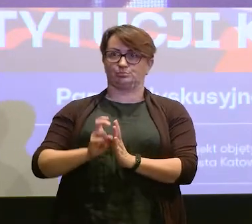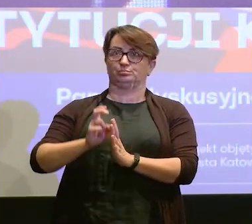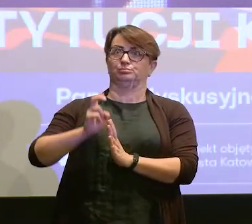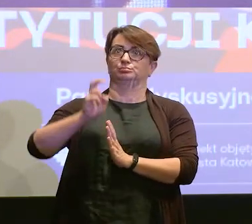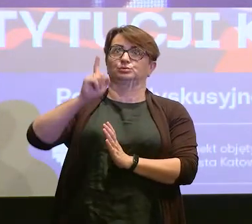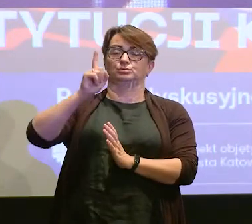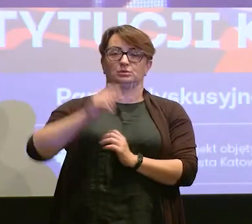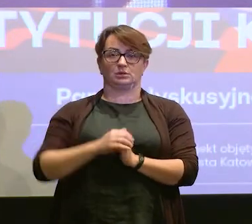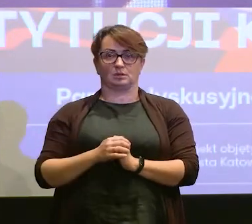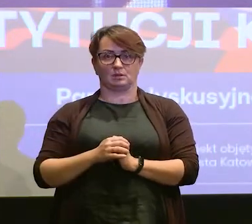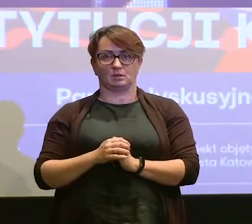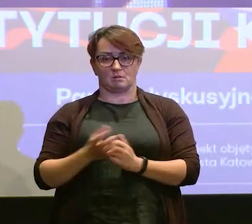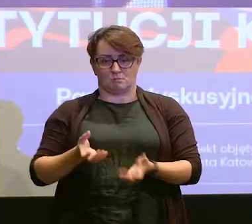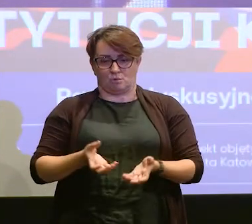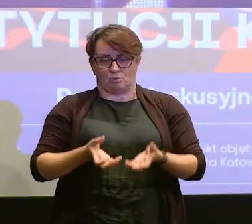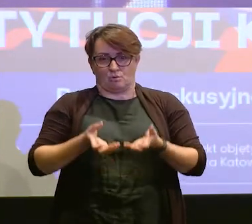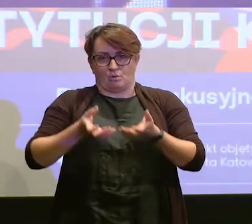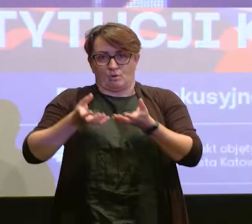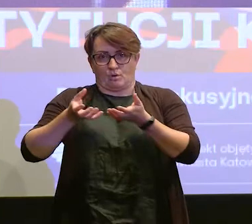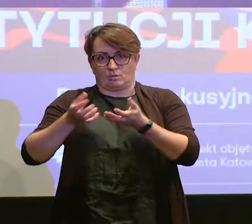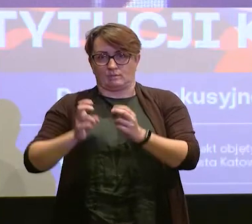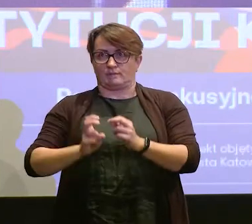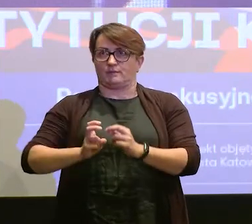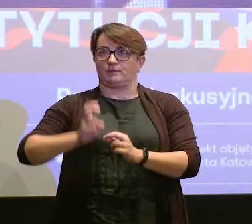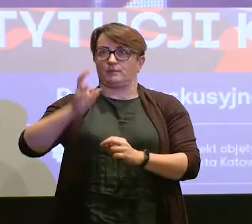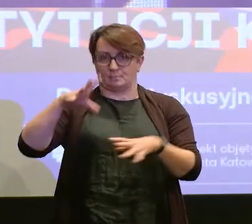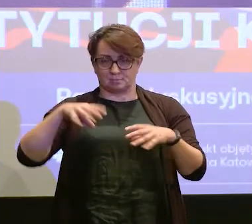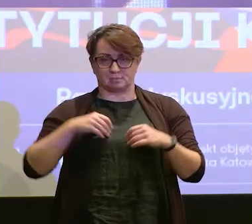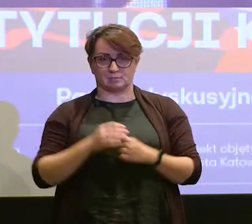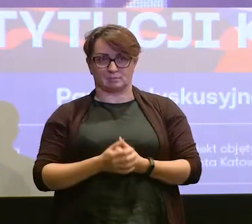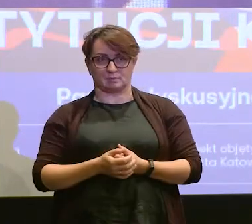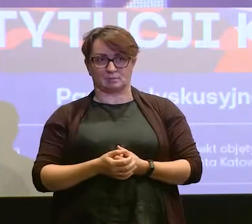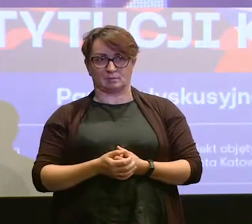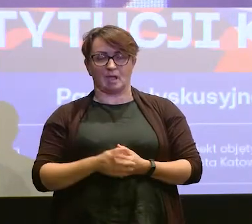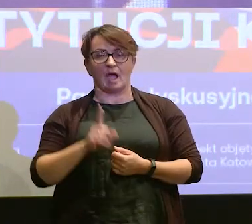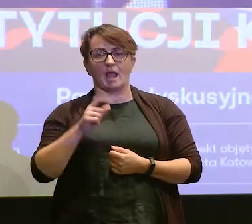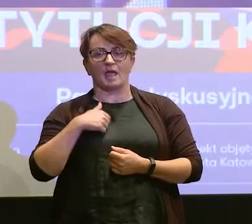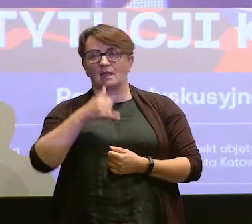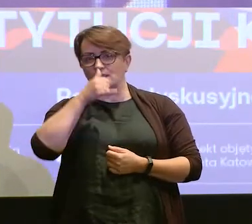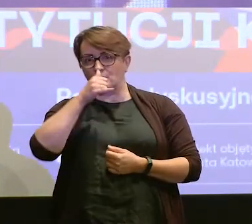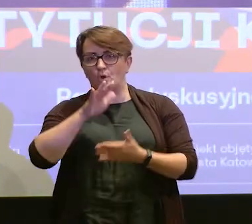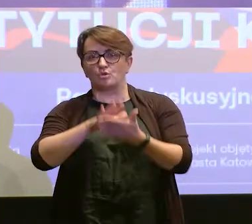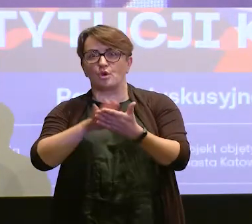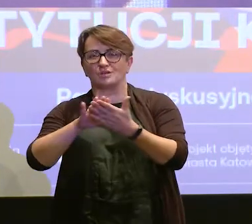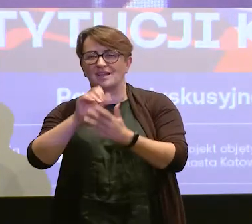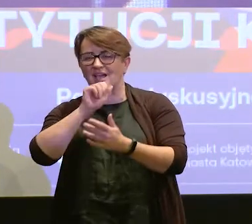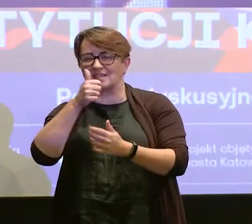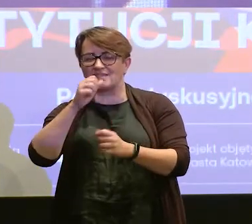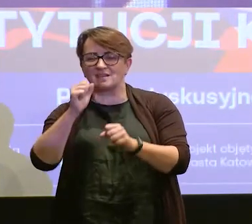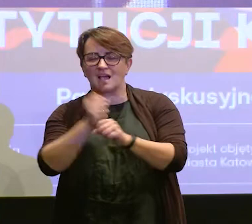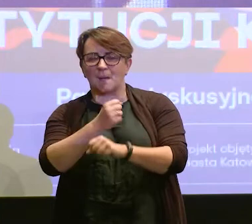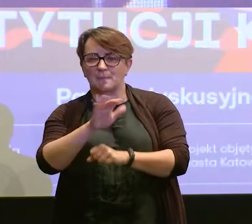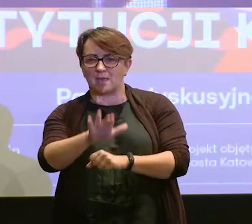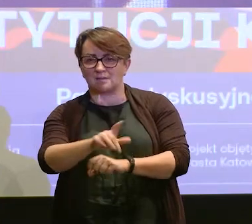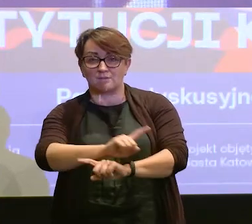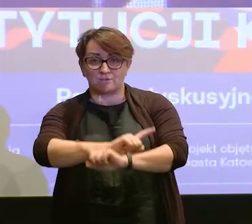I tam był podnośnik i dało się wjechać. Ale za to nie mogłem dotknąć ani jednego kamienia.